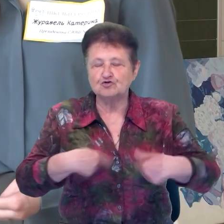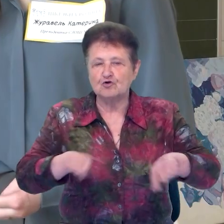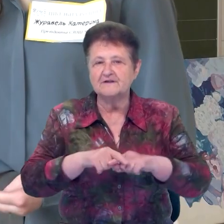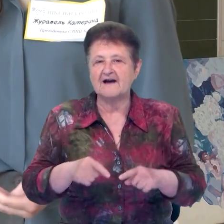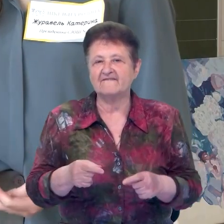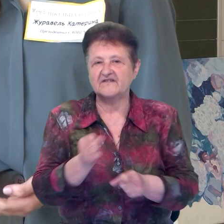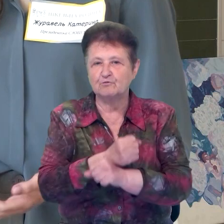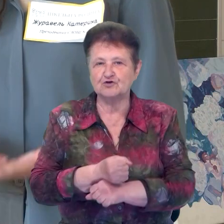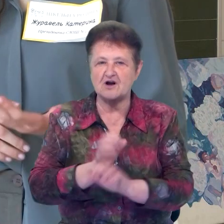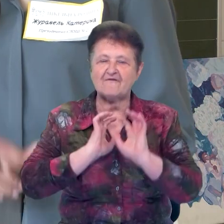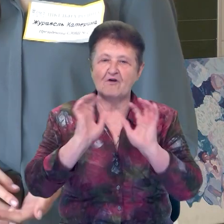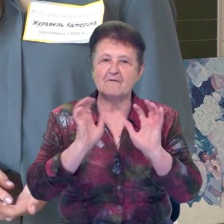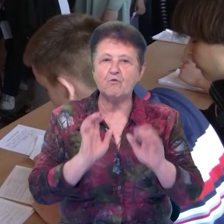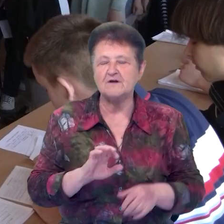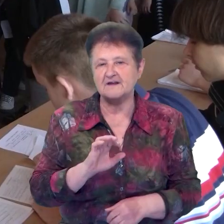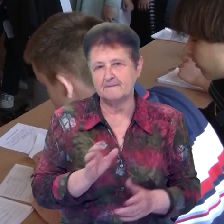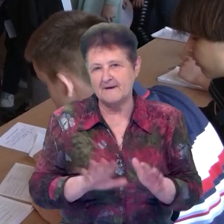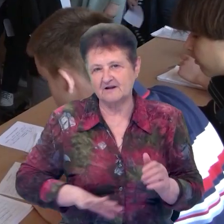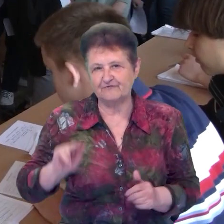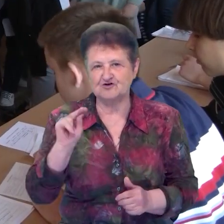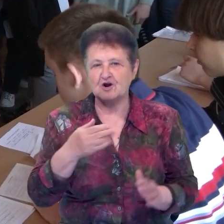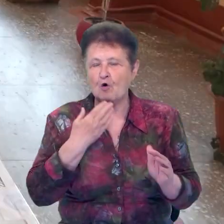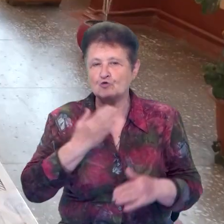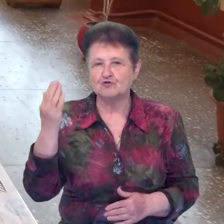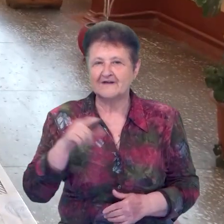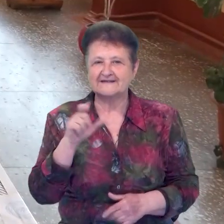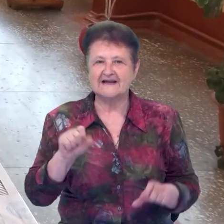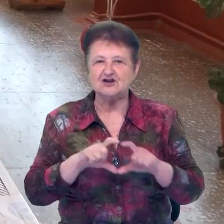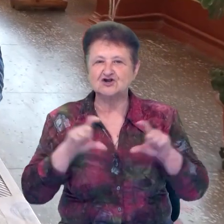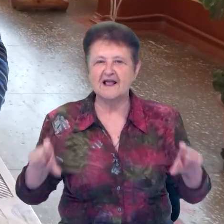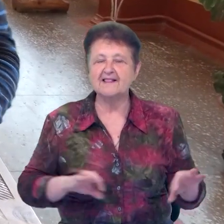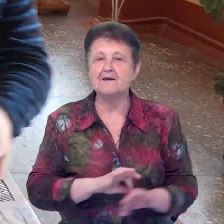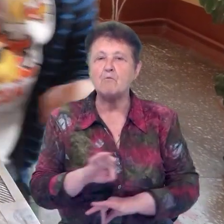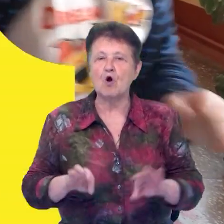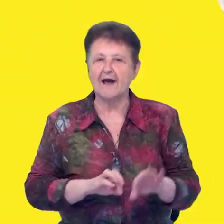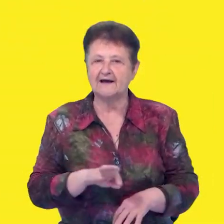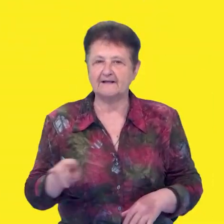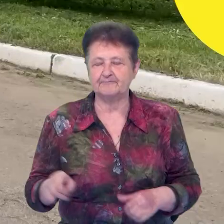волейбольний майданчик та театральний хаб. У Чернігові голосували за шкільні проєкти.